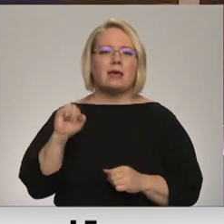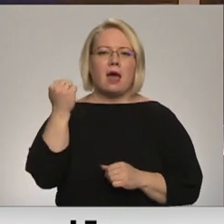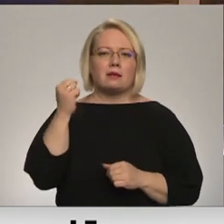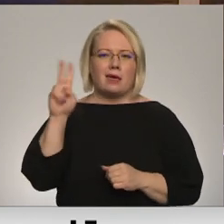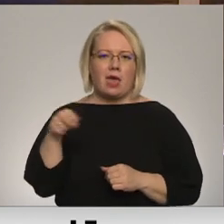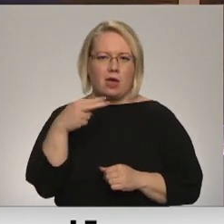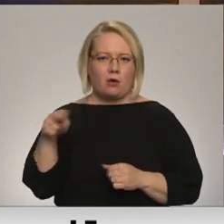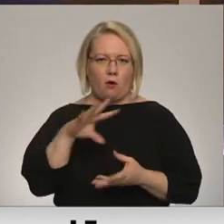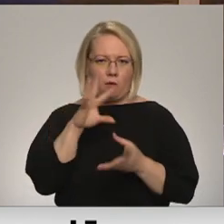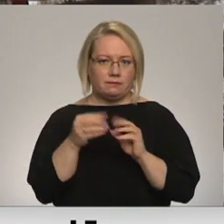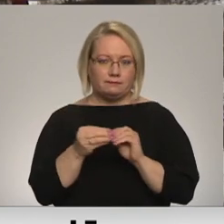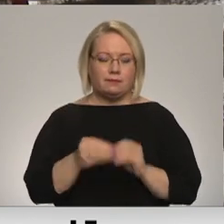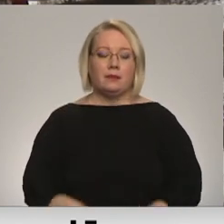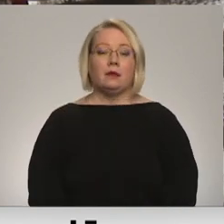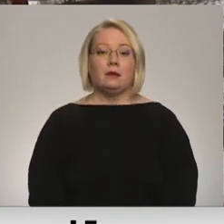turpiņģirtas virbulas.